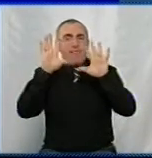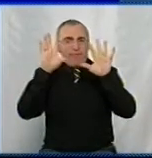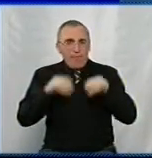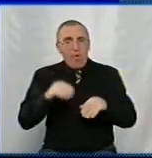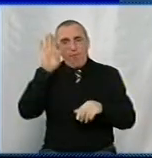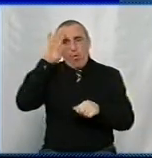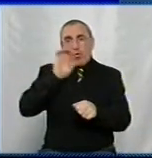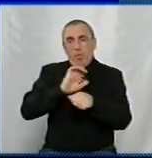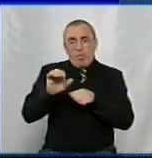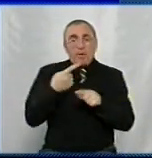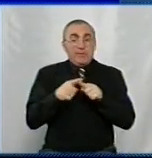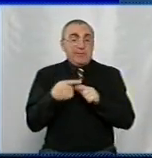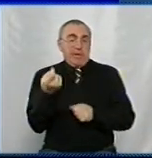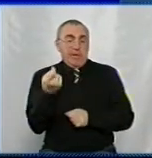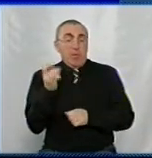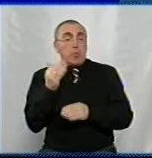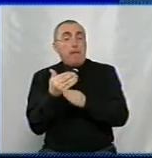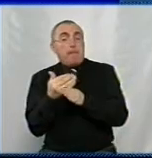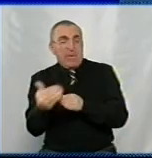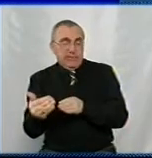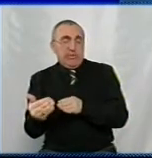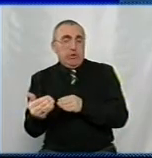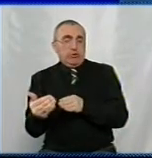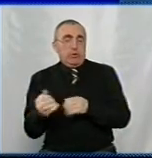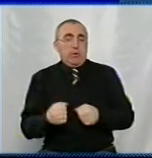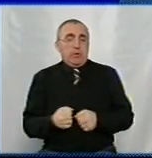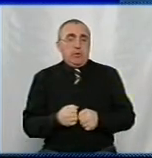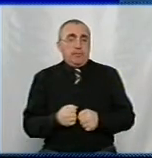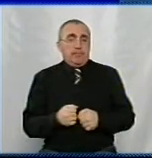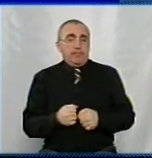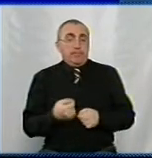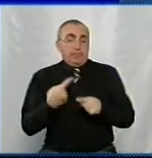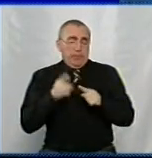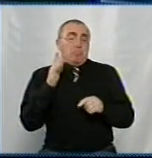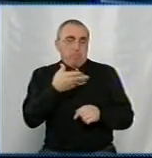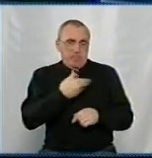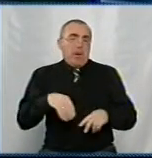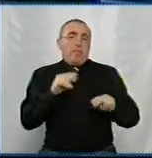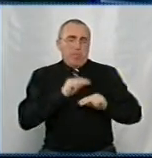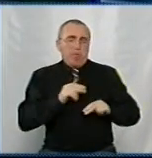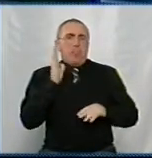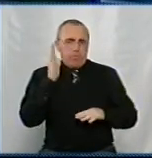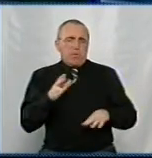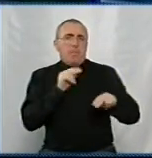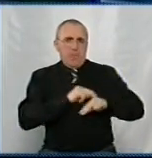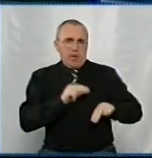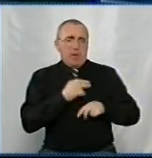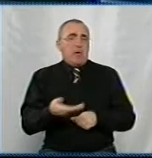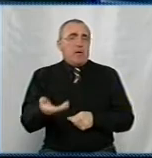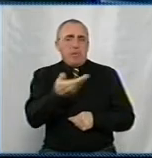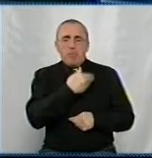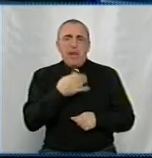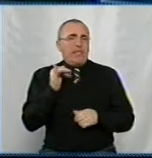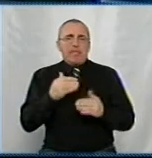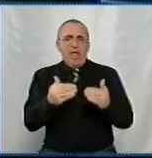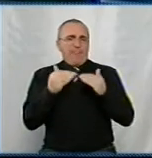водопостачання. Але це буде трошечки пізніше. Тобто над цим ми працюємо. І будемо працювати. І ми не